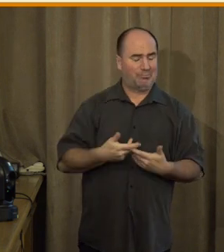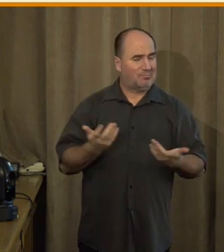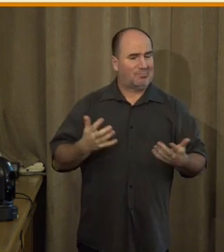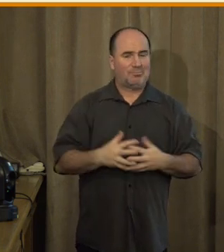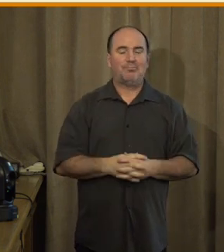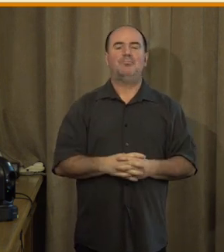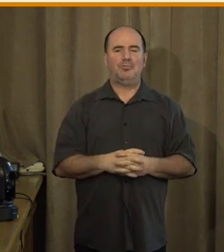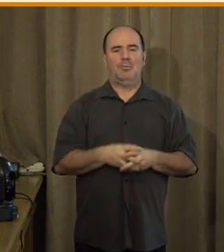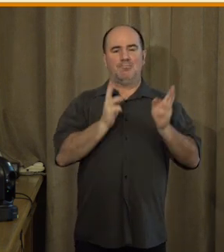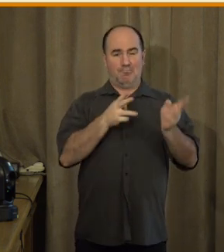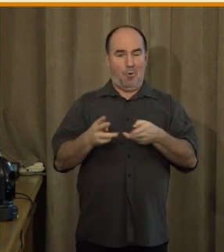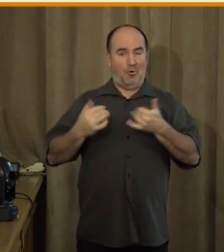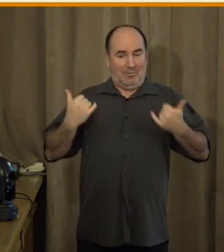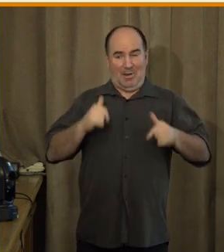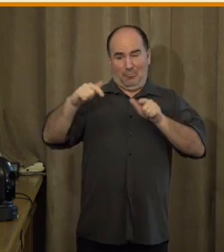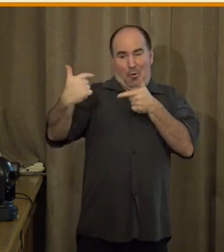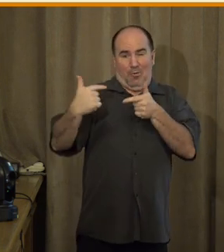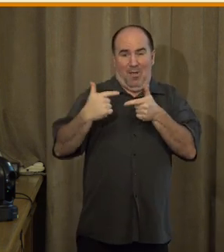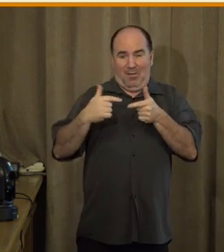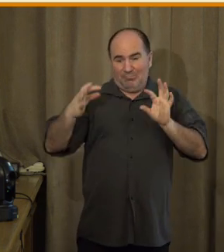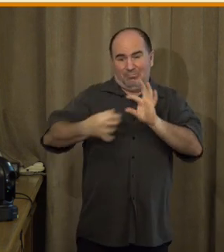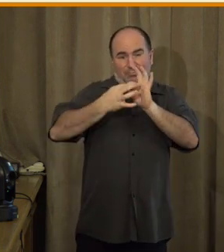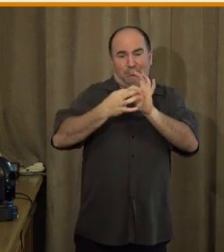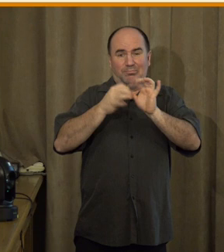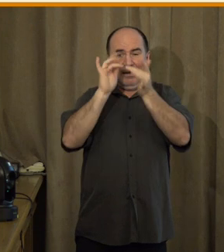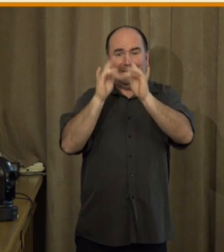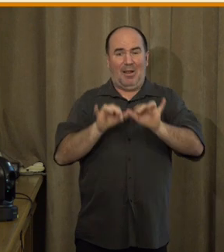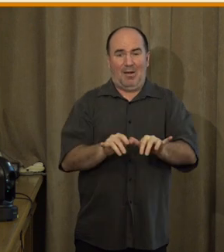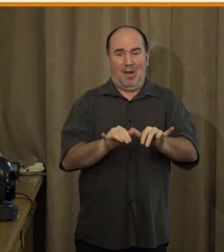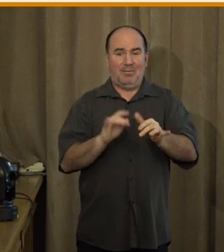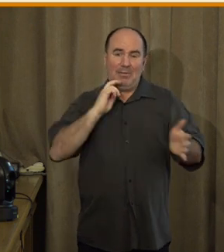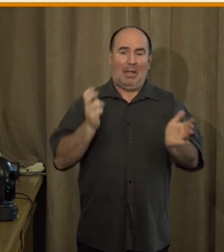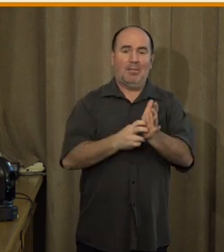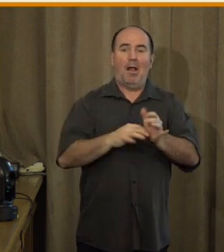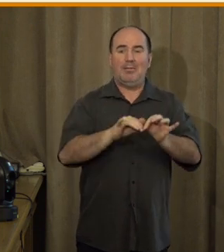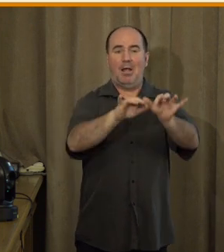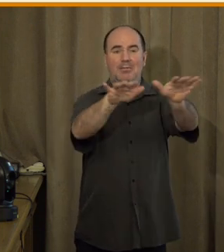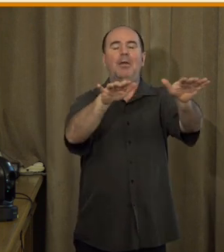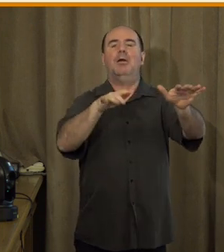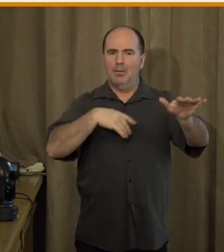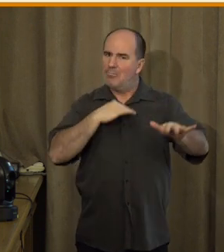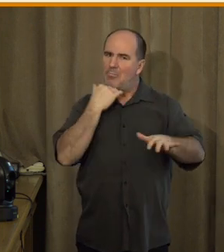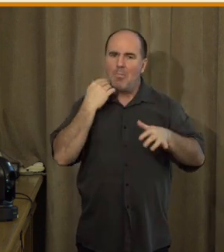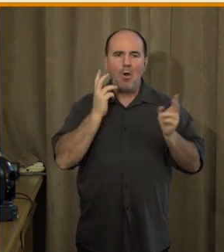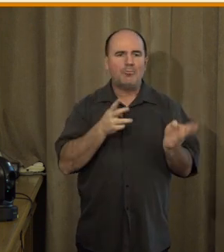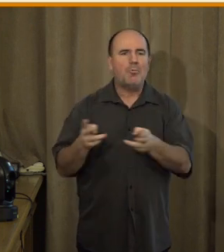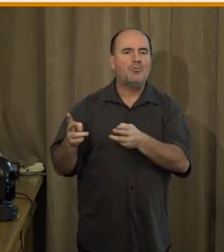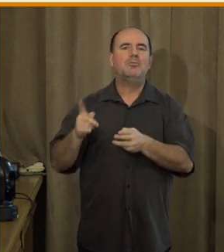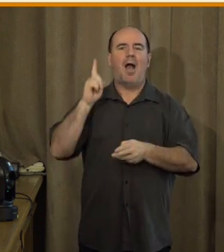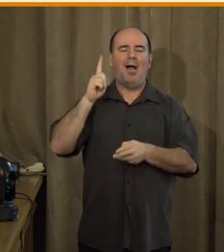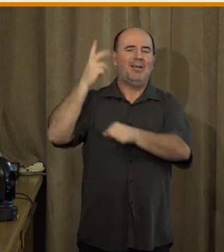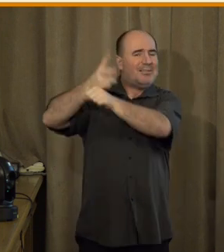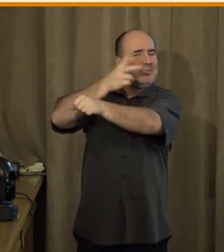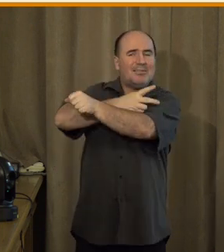možností je vlastně mnoho, ale je potřeba to nějak zacílit i právě proto, aby stát jim v tom podal pomocnou ruku.